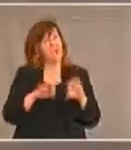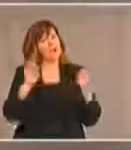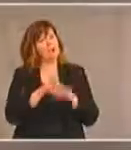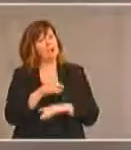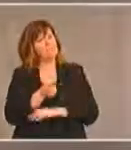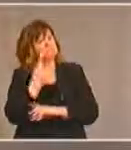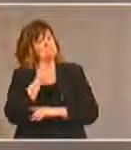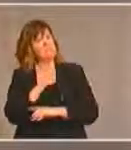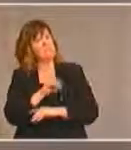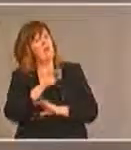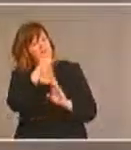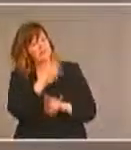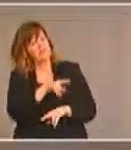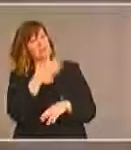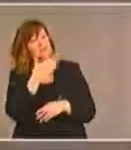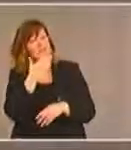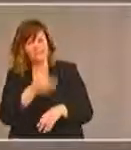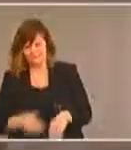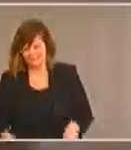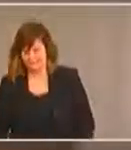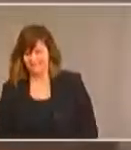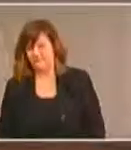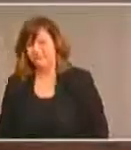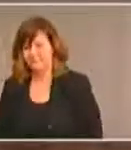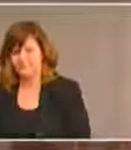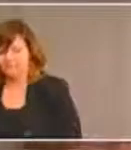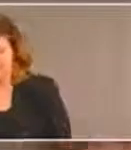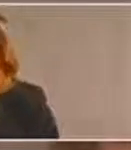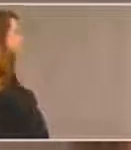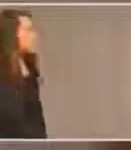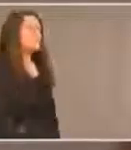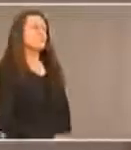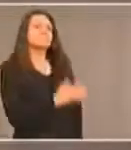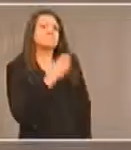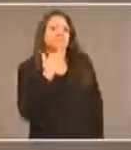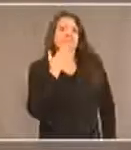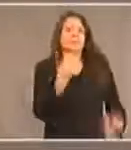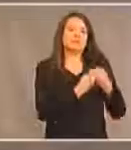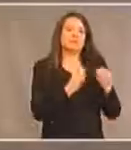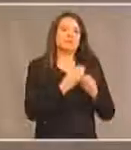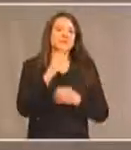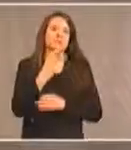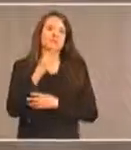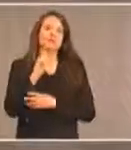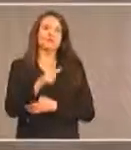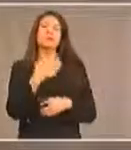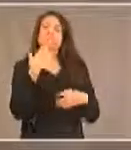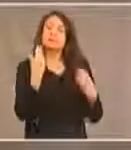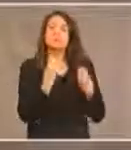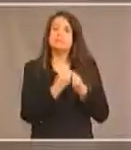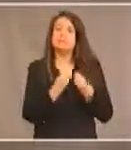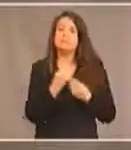ce jour. Merci. Merci beaucoup, Cheryl. Et merci donc de ces